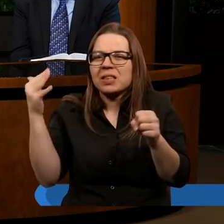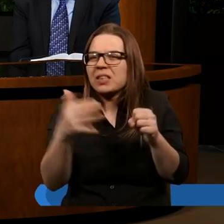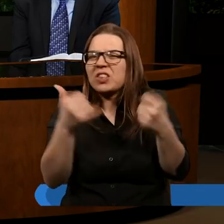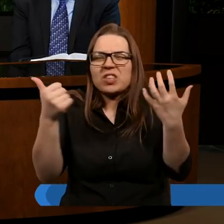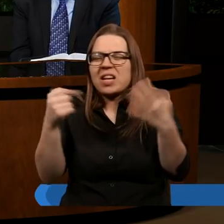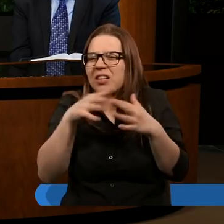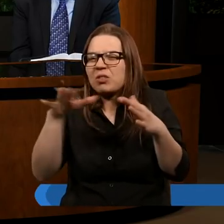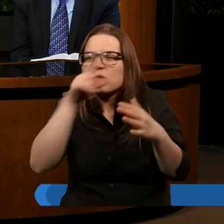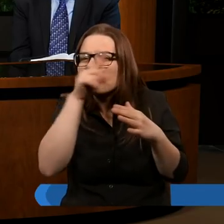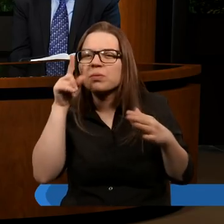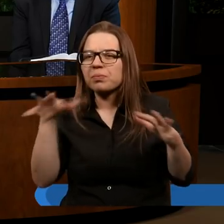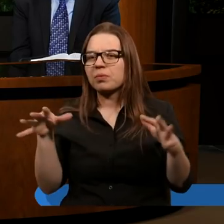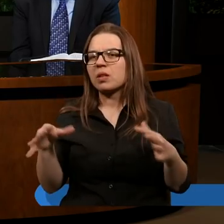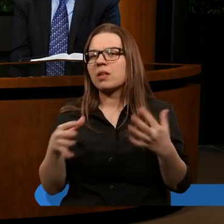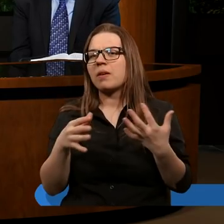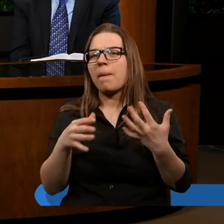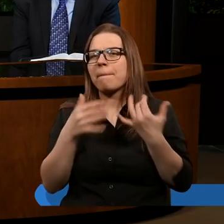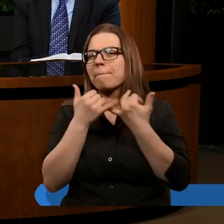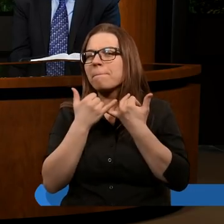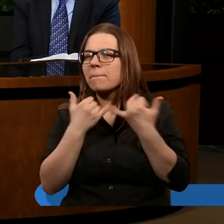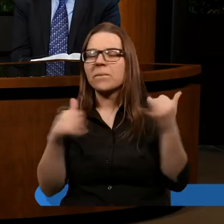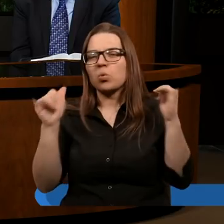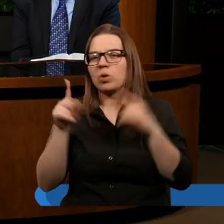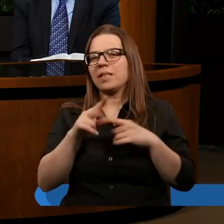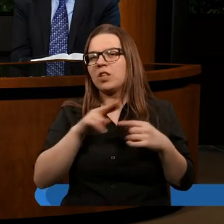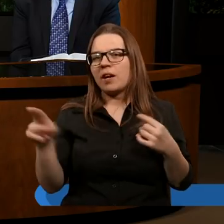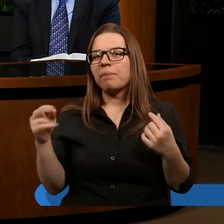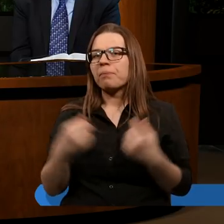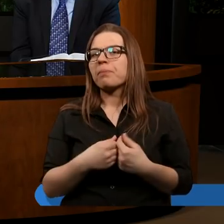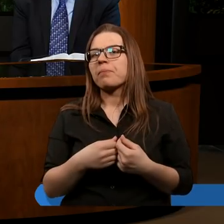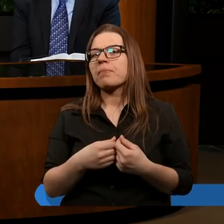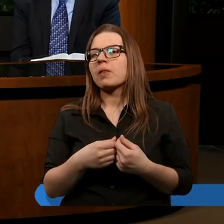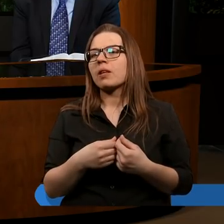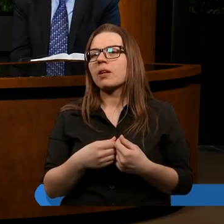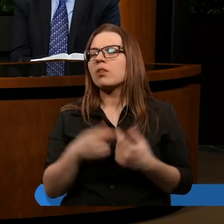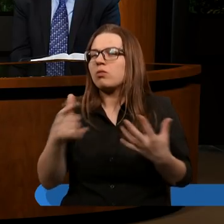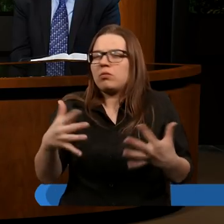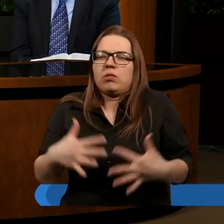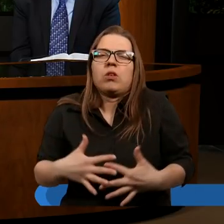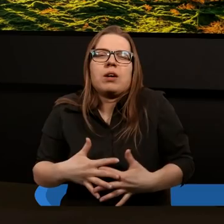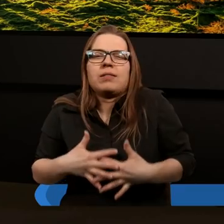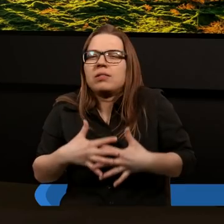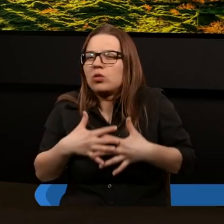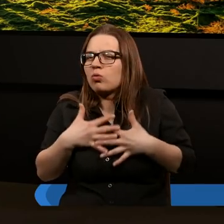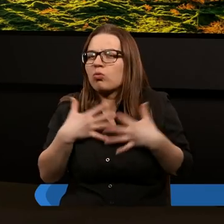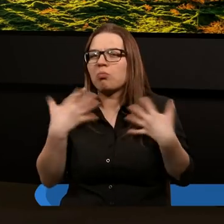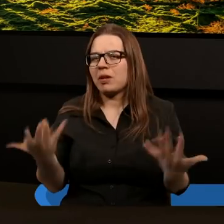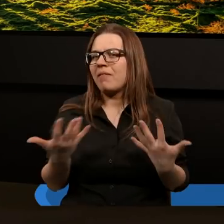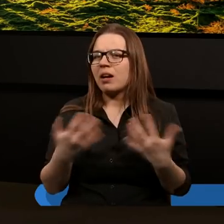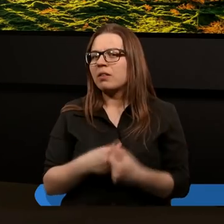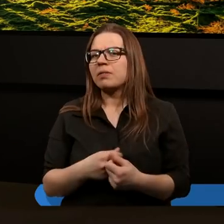chrześcija. W Antiochii Syryjskiej 100 tysięcy. No to to jest coś zdumiewającego. I